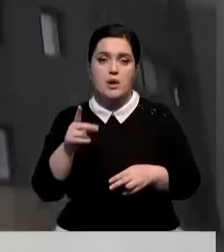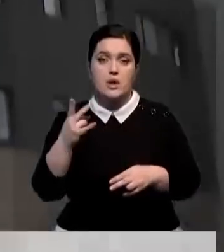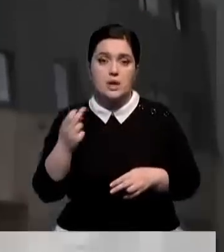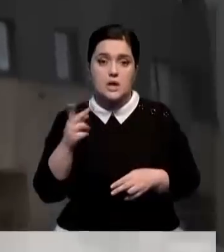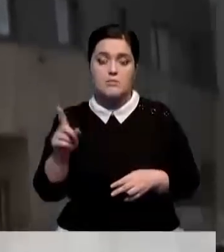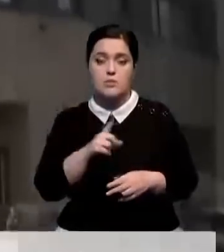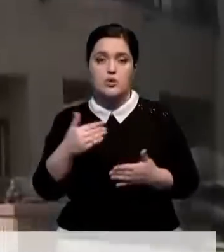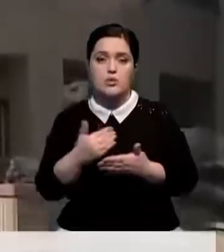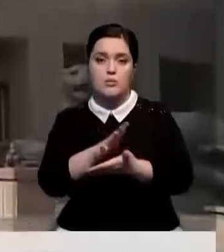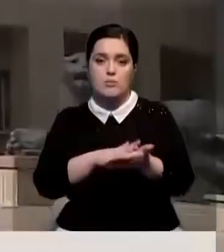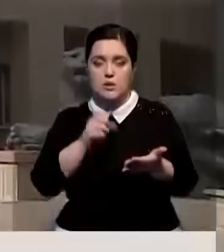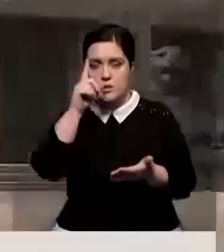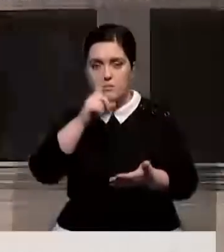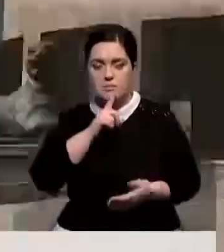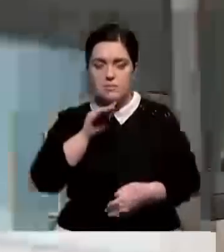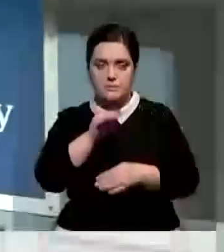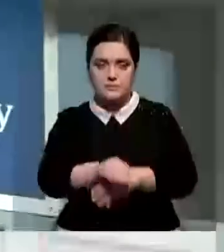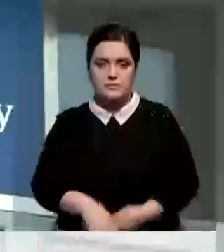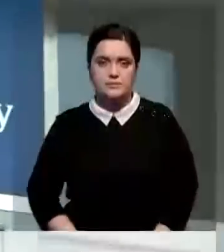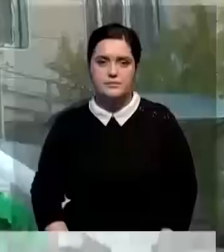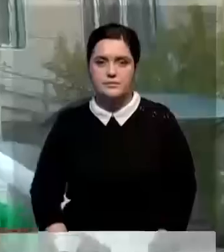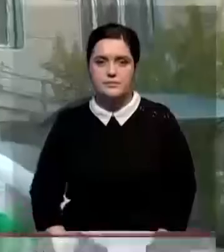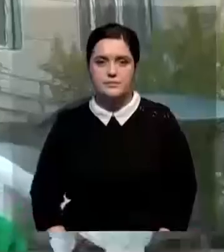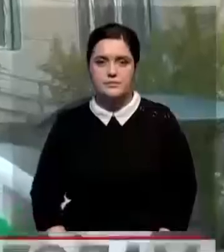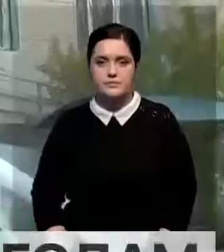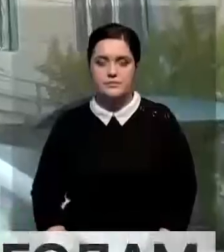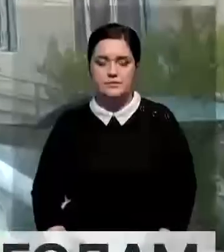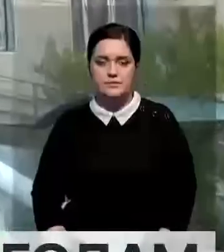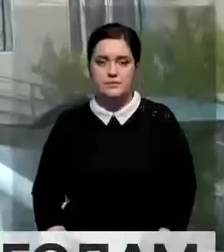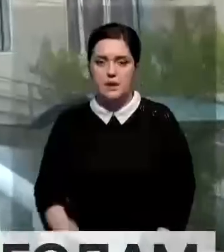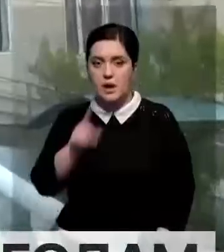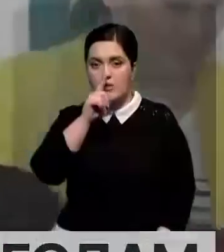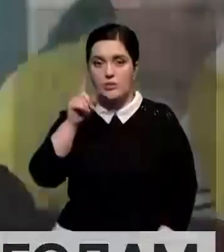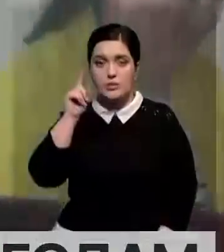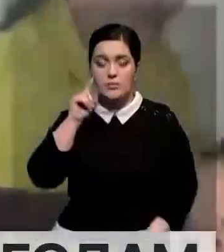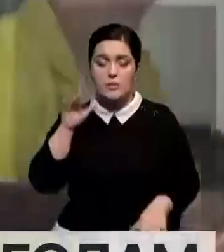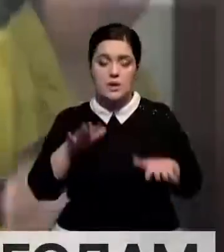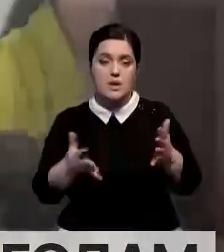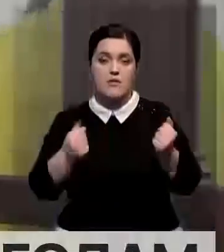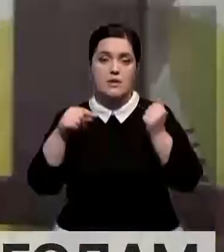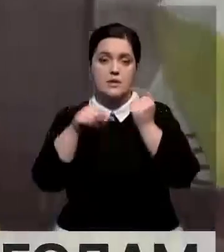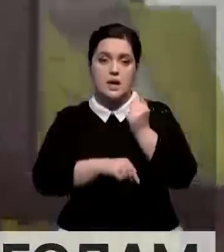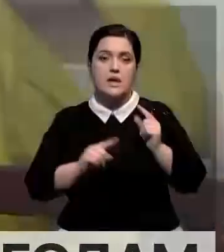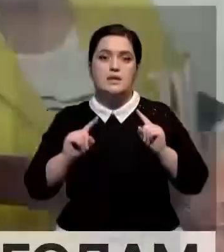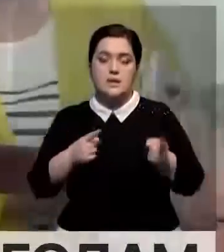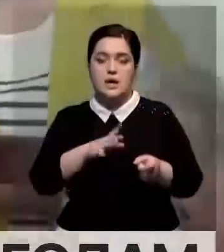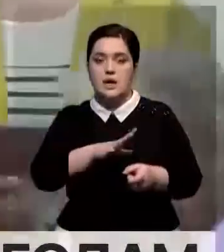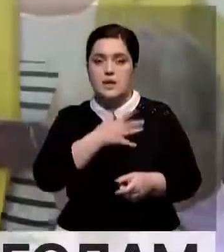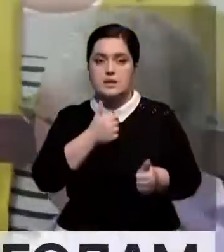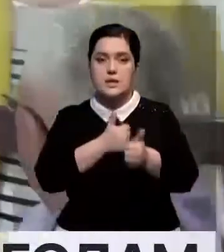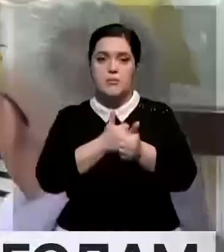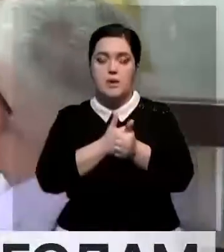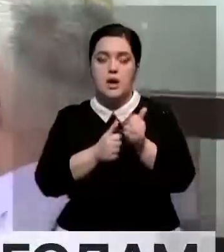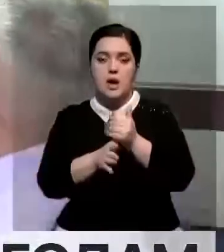нацмузея вновь продлили на месяц. Чуть больше года назад по подозрению в получении взятки была задержана экс-замакима